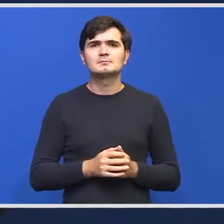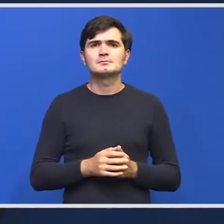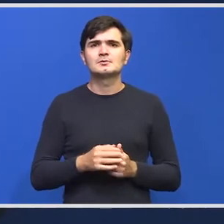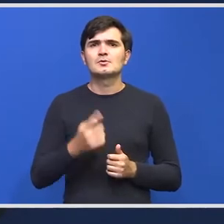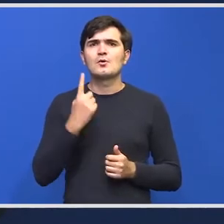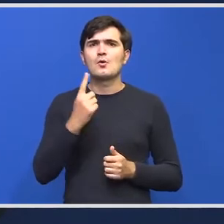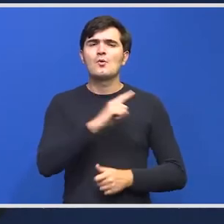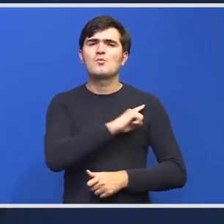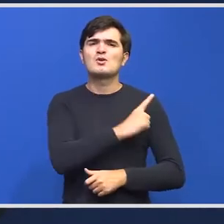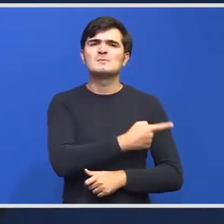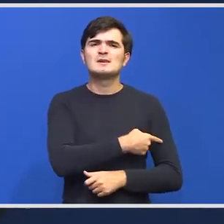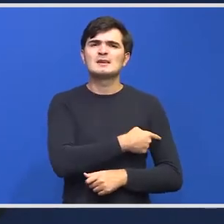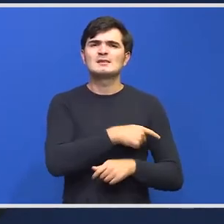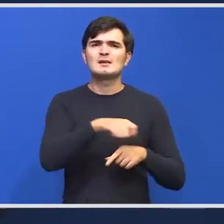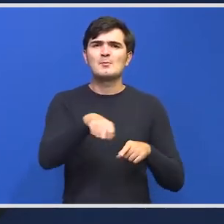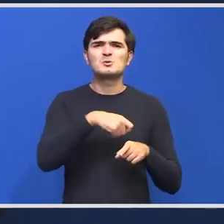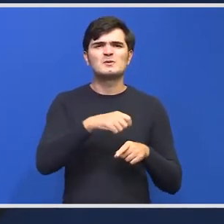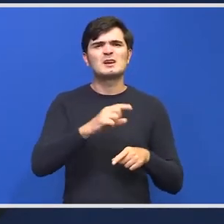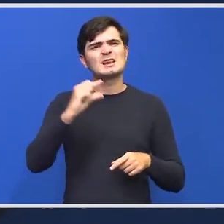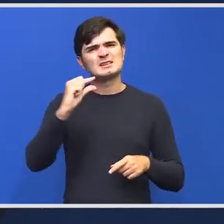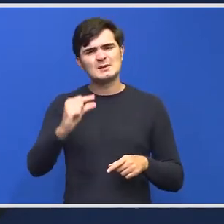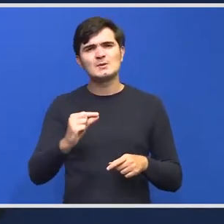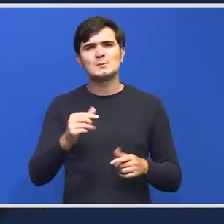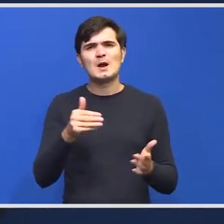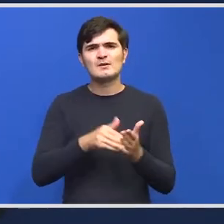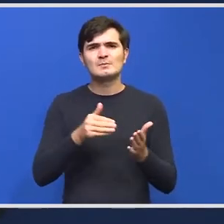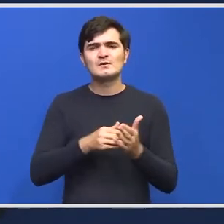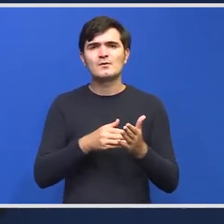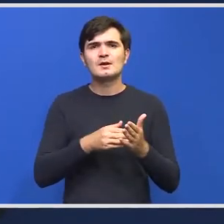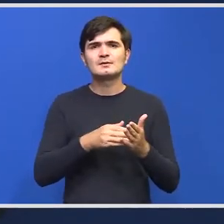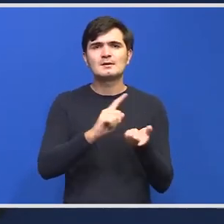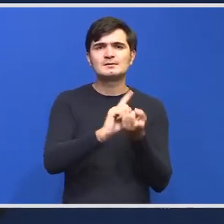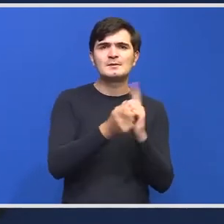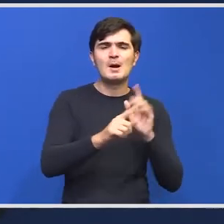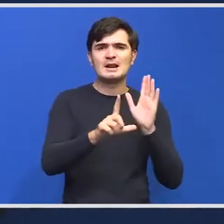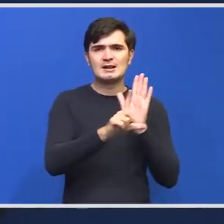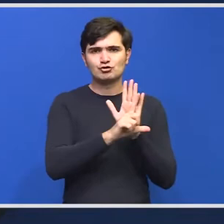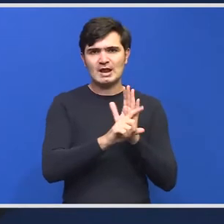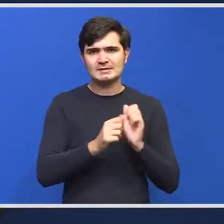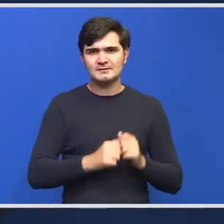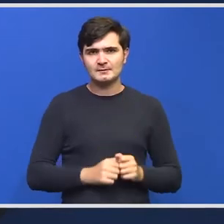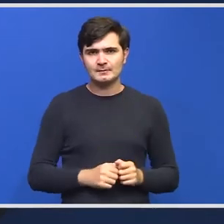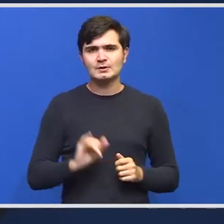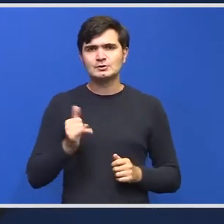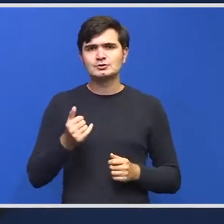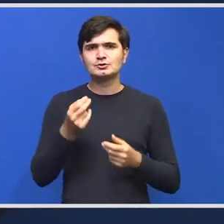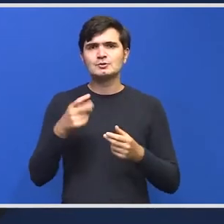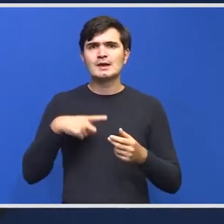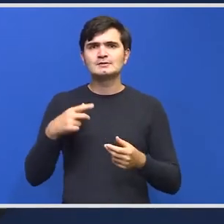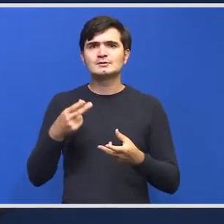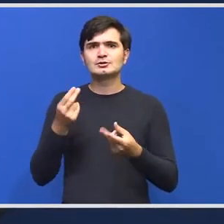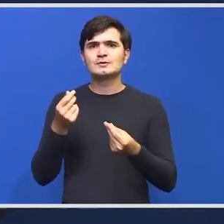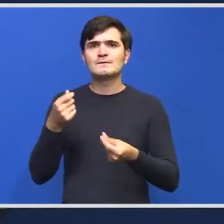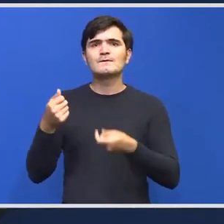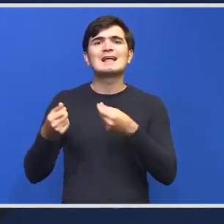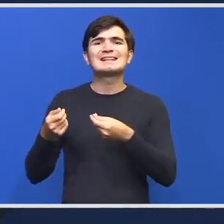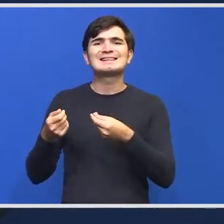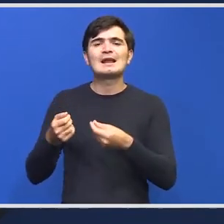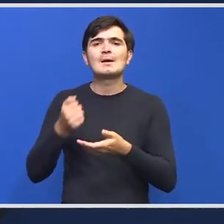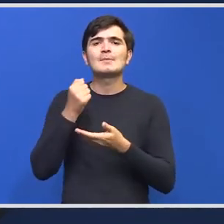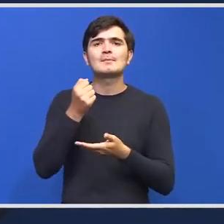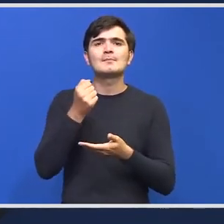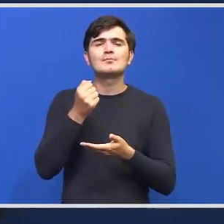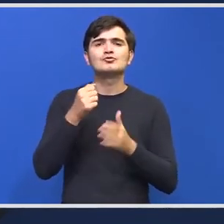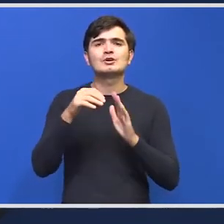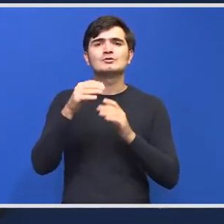este o posibilitate minimă fără intervenție legislativă. Și finanțările pe bugetul național, pe programe naționale unde